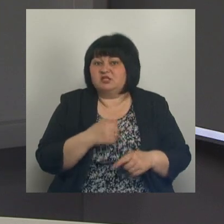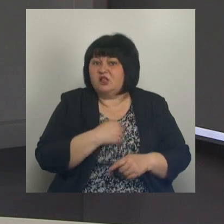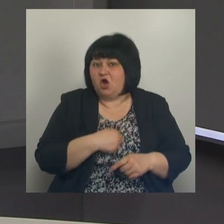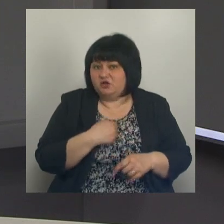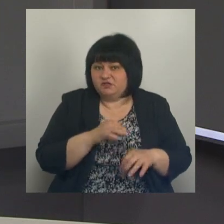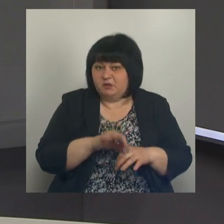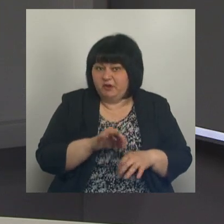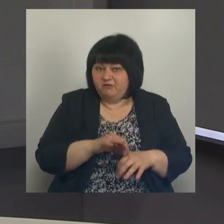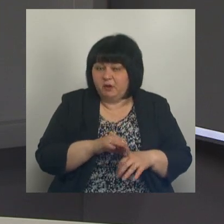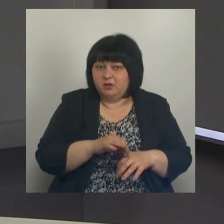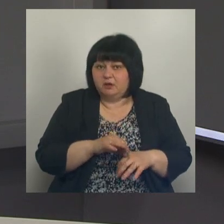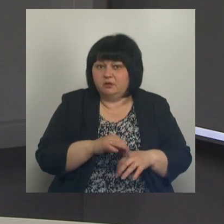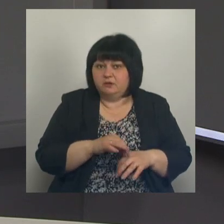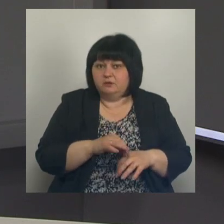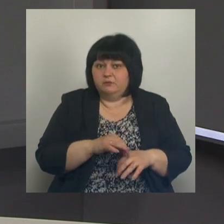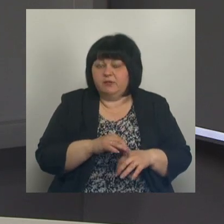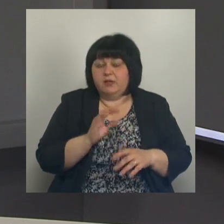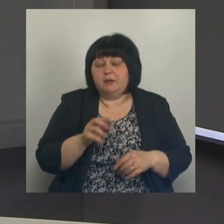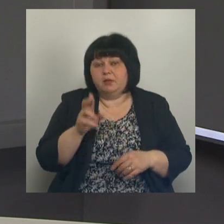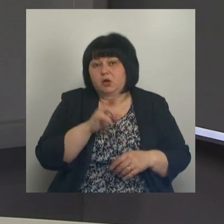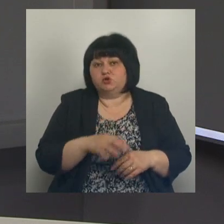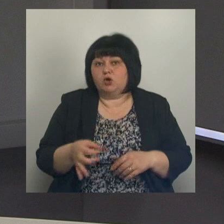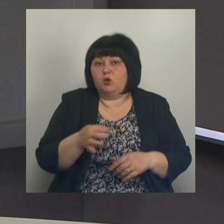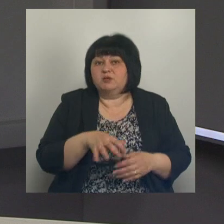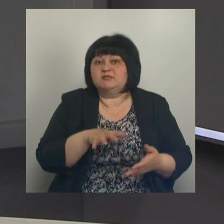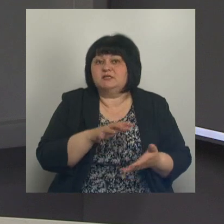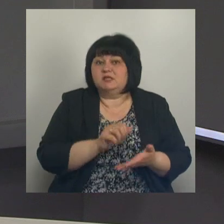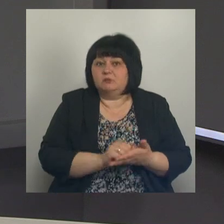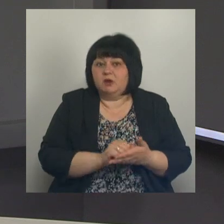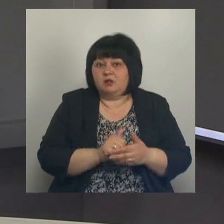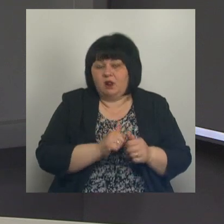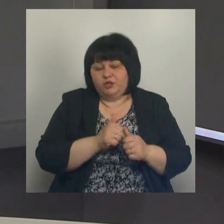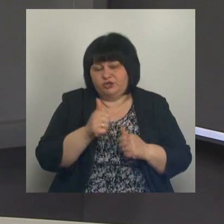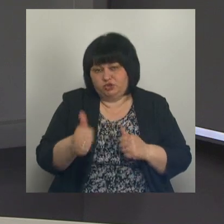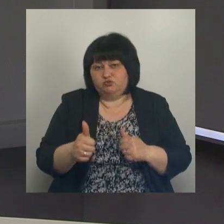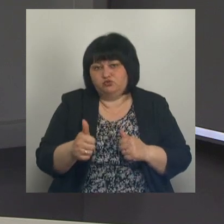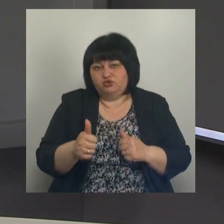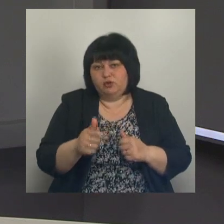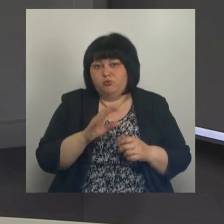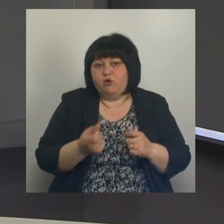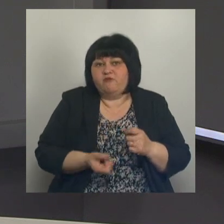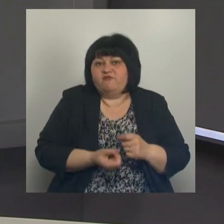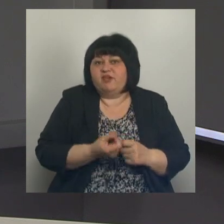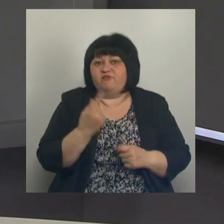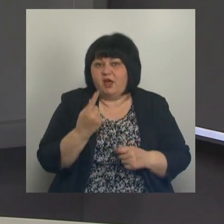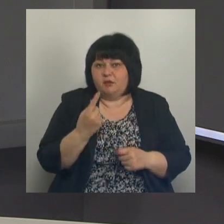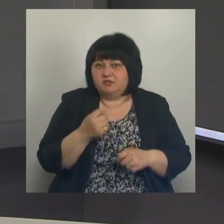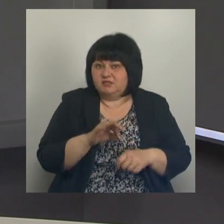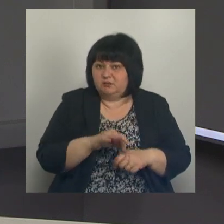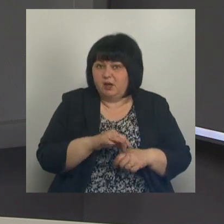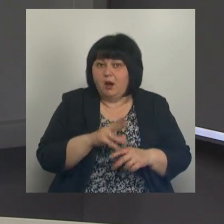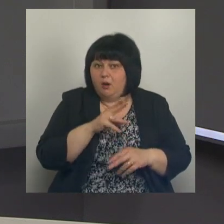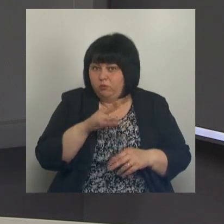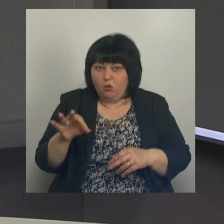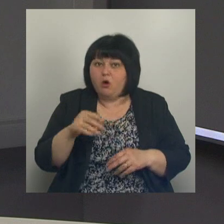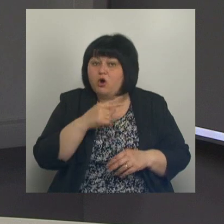заболевания. И здесь Белгородская область занимает лидирующие позиции по выявляемости. В России? В